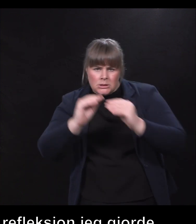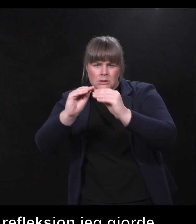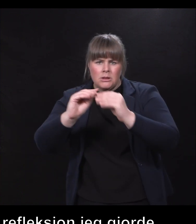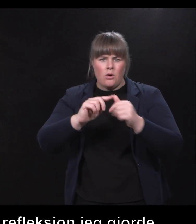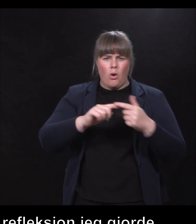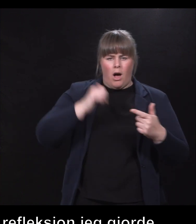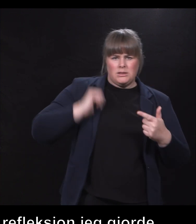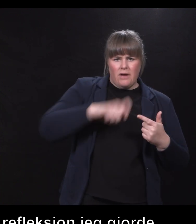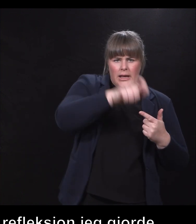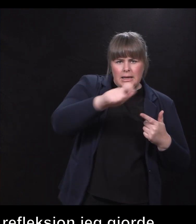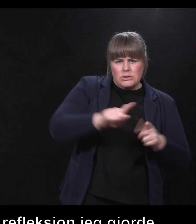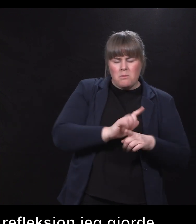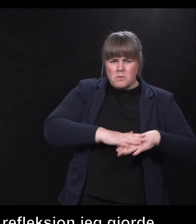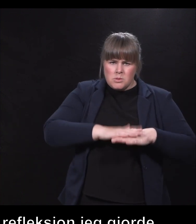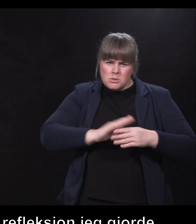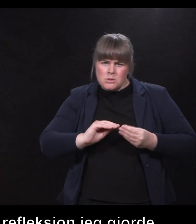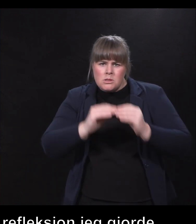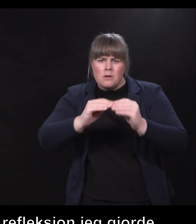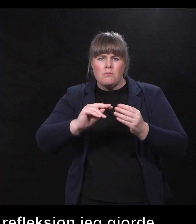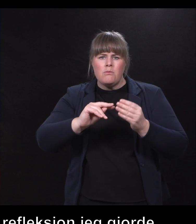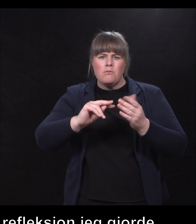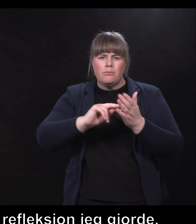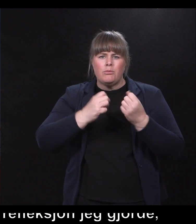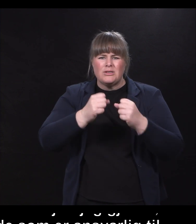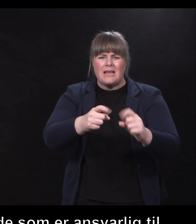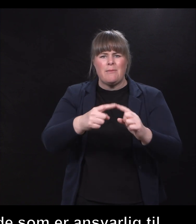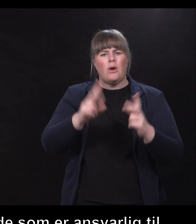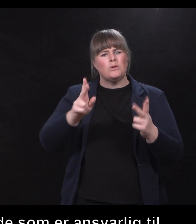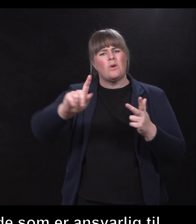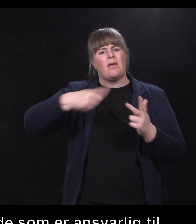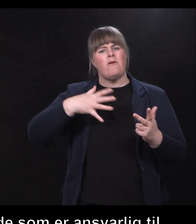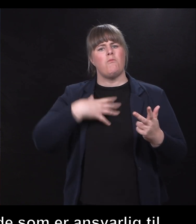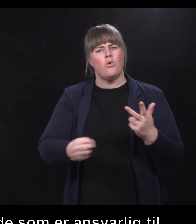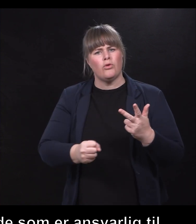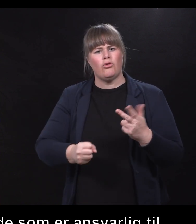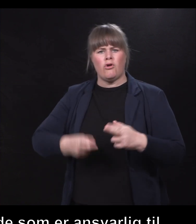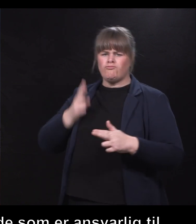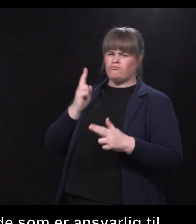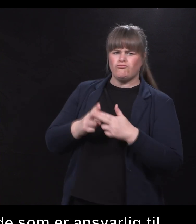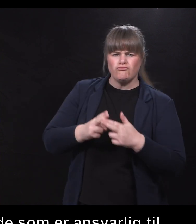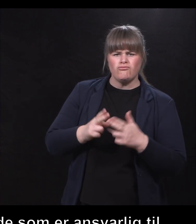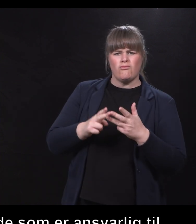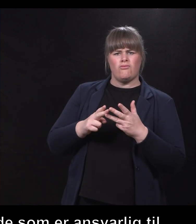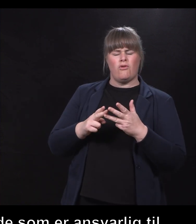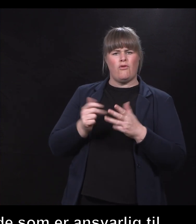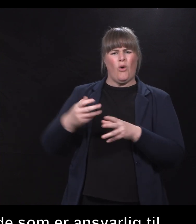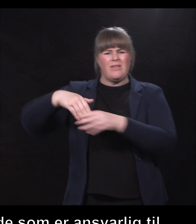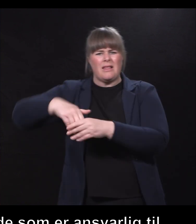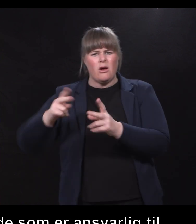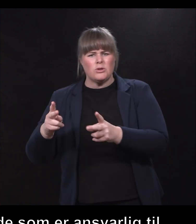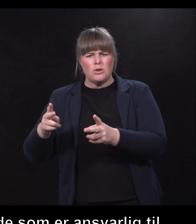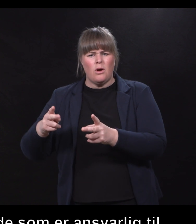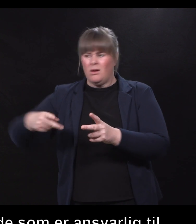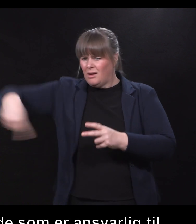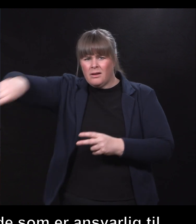rigger prosjektene, men det krever ganske mye mot å stå på kraft og delta. Altså disse ungdommene